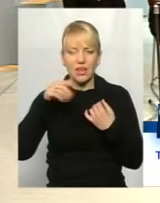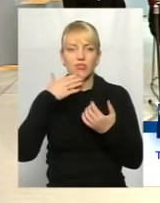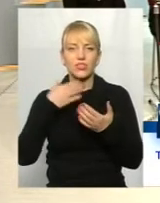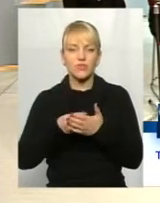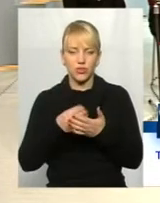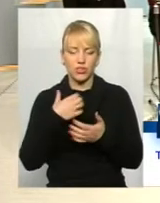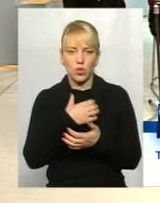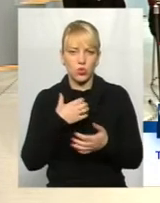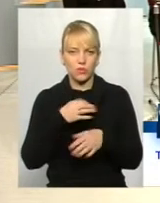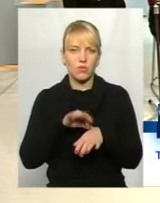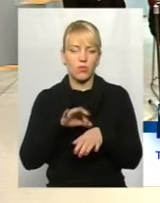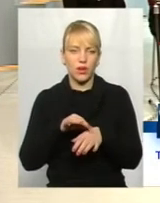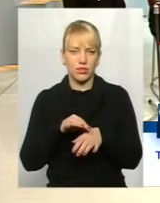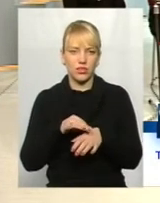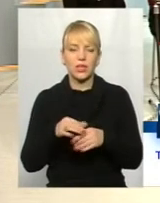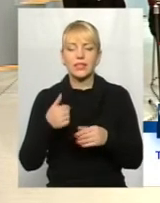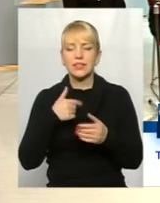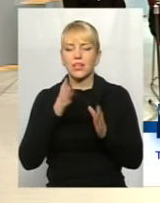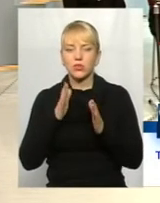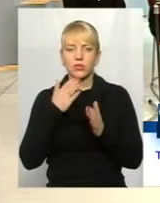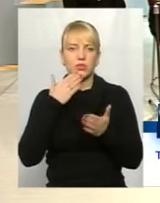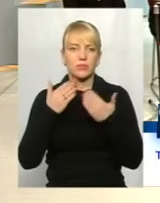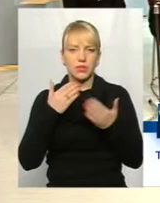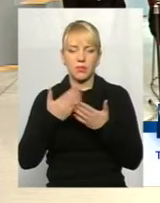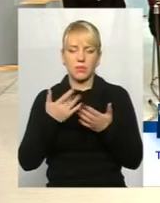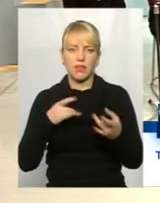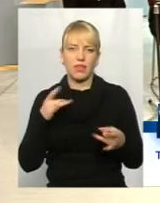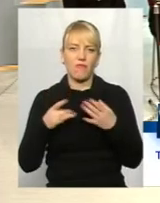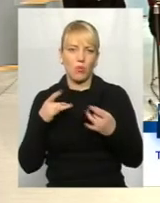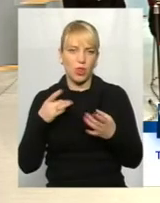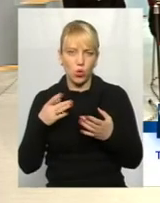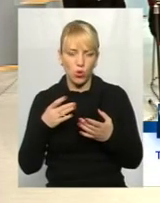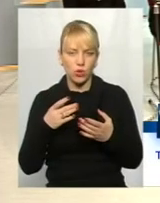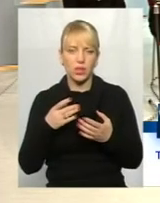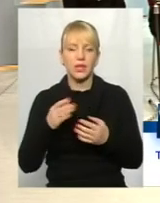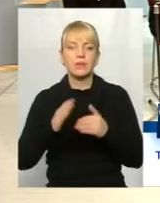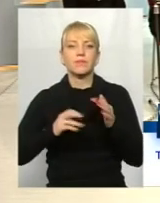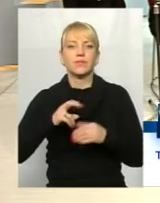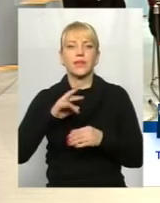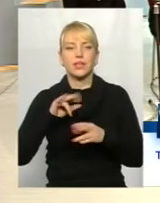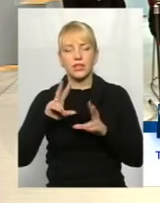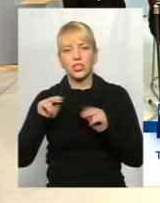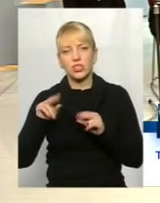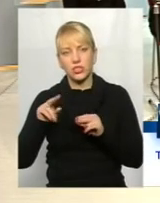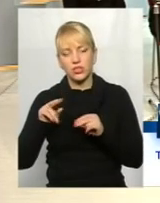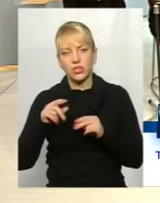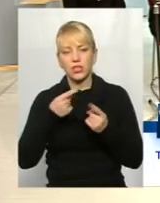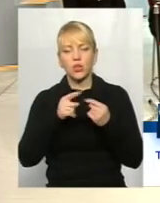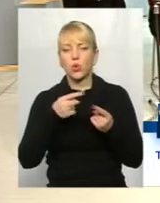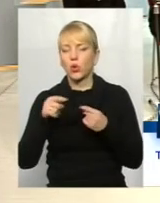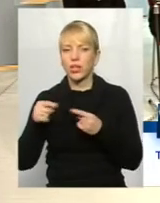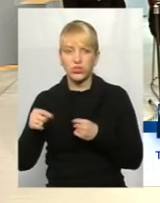болячки. Тобто я звертаюся в основному до невропатолога, і, к щастю, решти